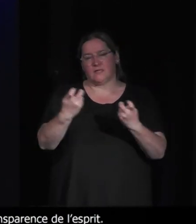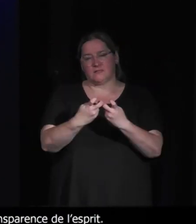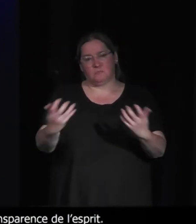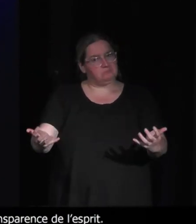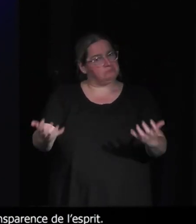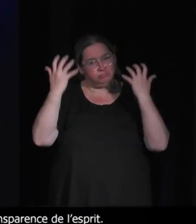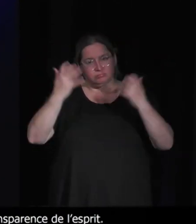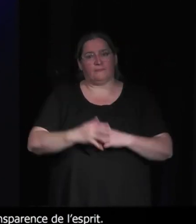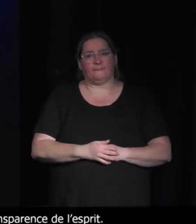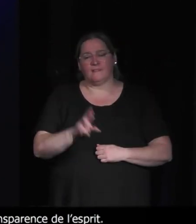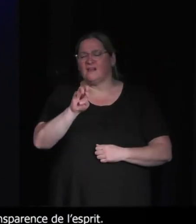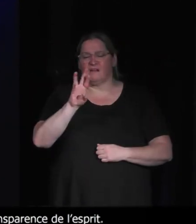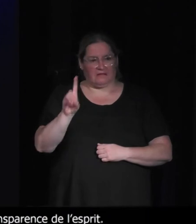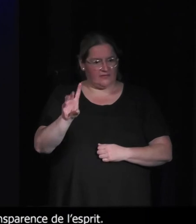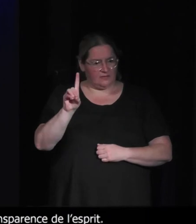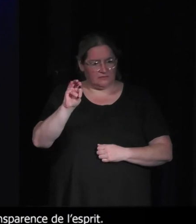Red Dead